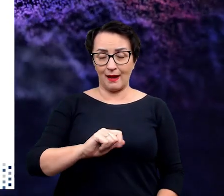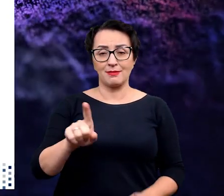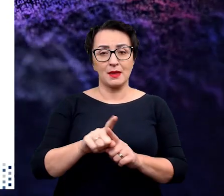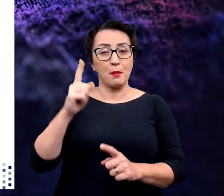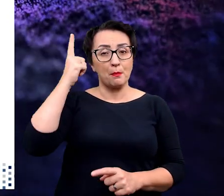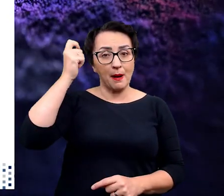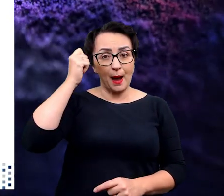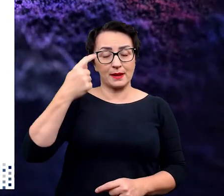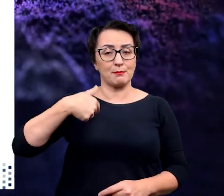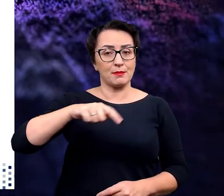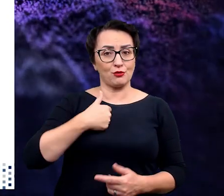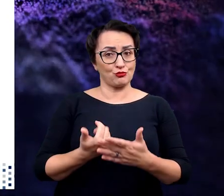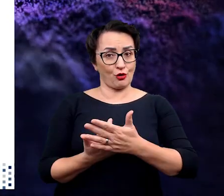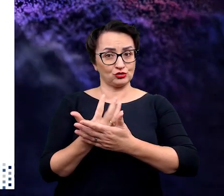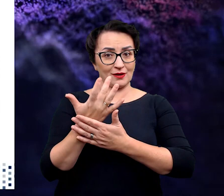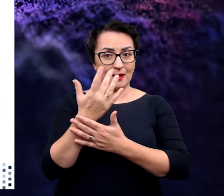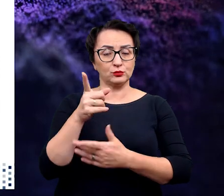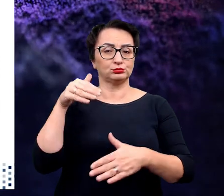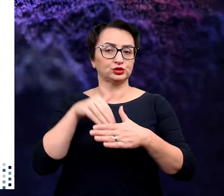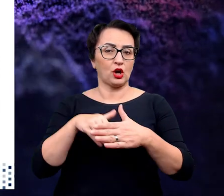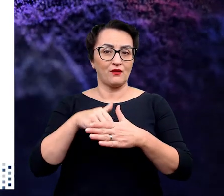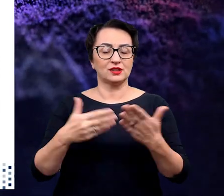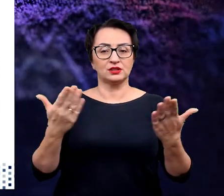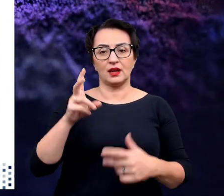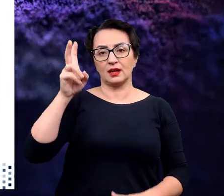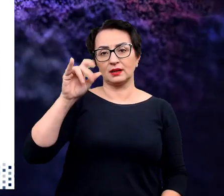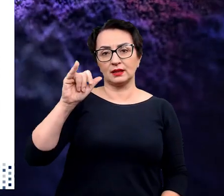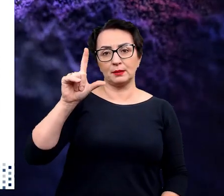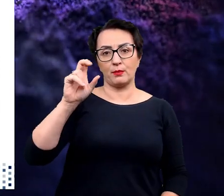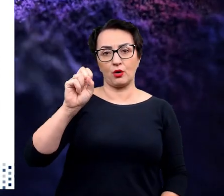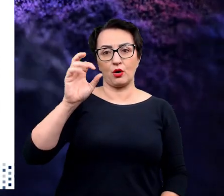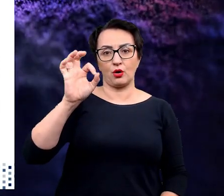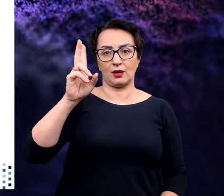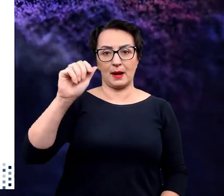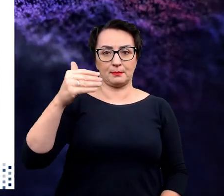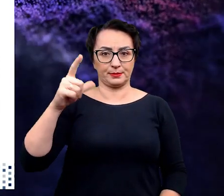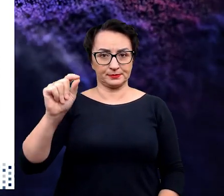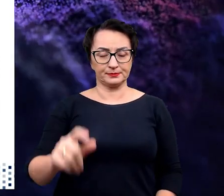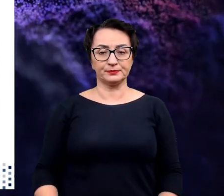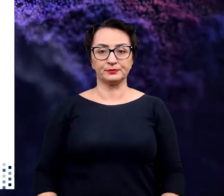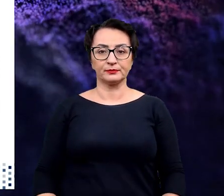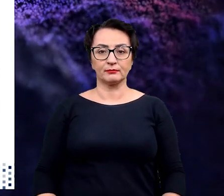samego i pamięć o tym, że dojrzewamy, jest przechowywana w hipokampie.